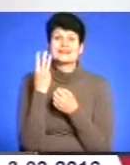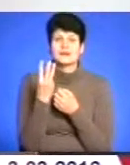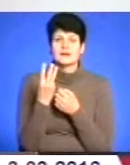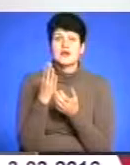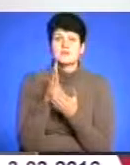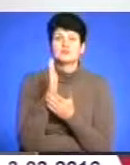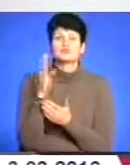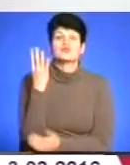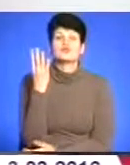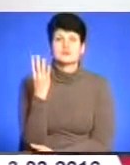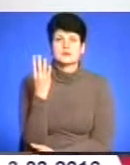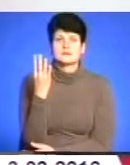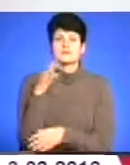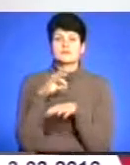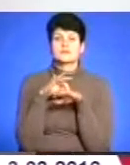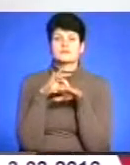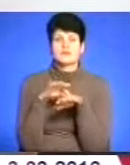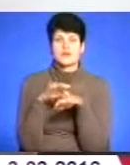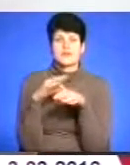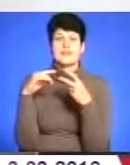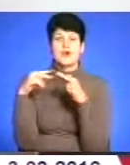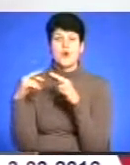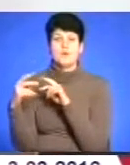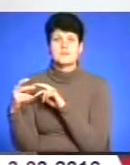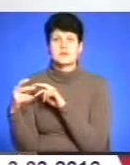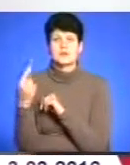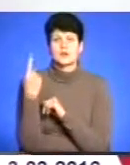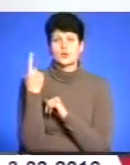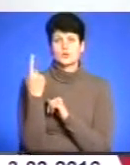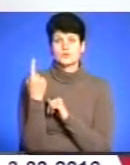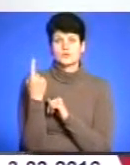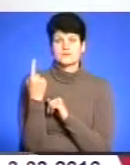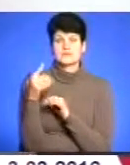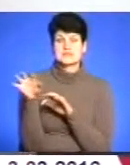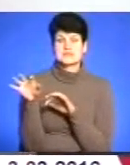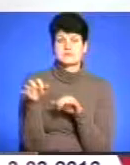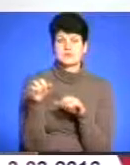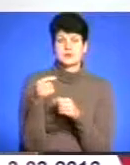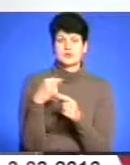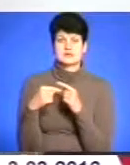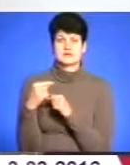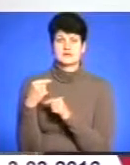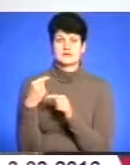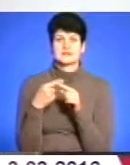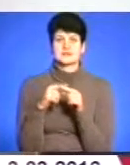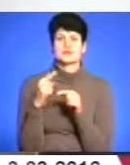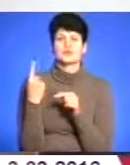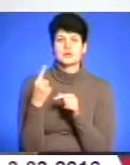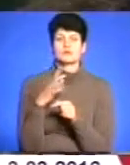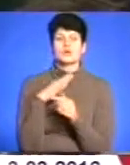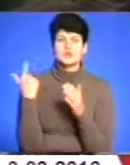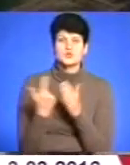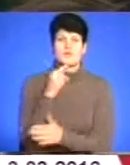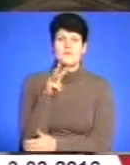А мало бути чотири. Виводять на обмін і одного забирають назад. Цим одним була знову Маша.